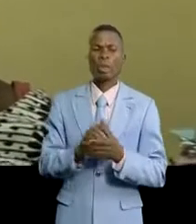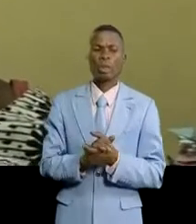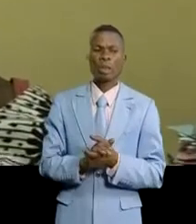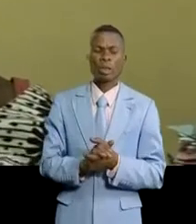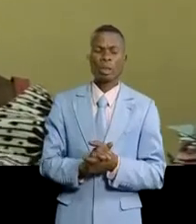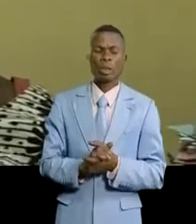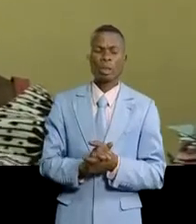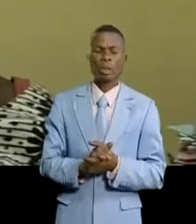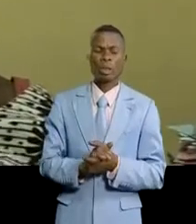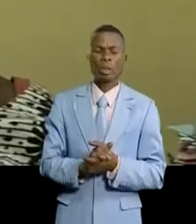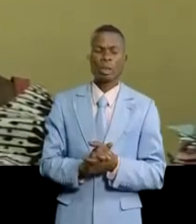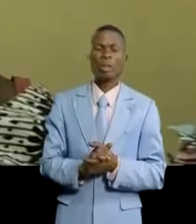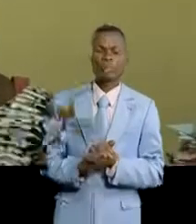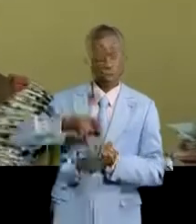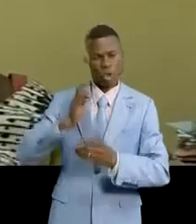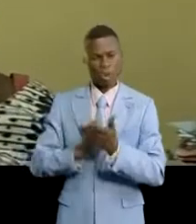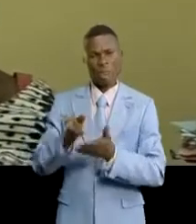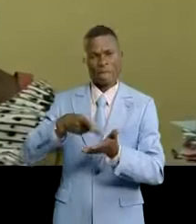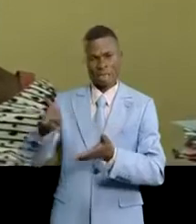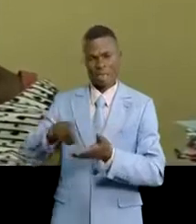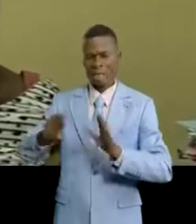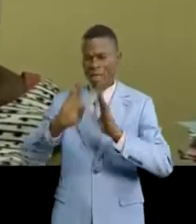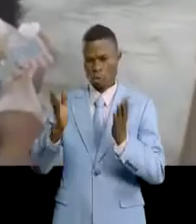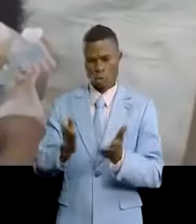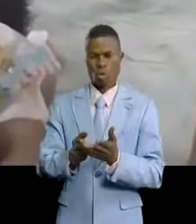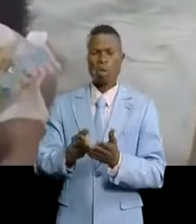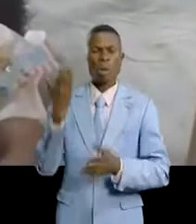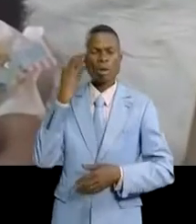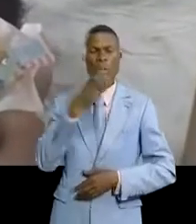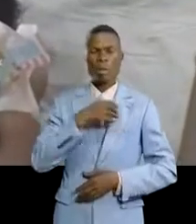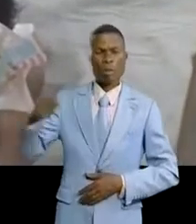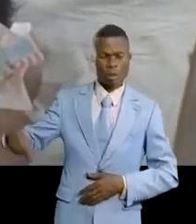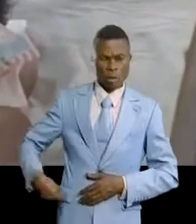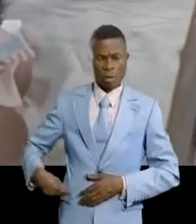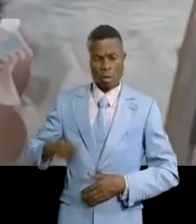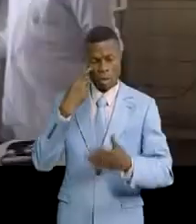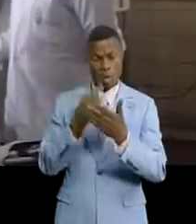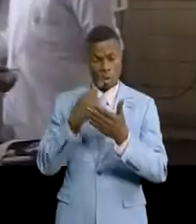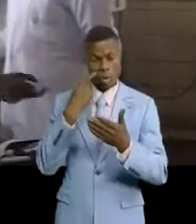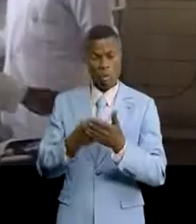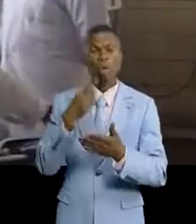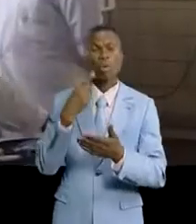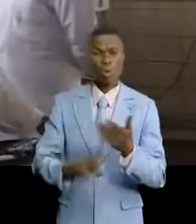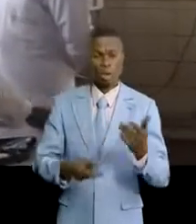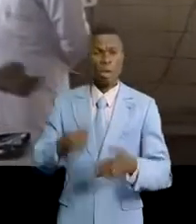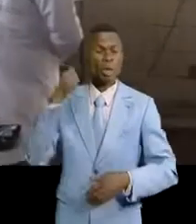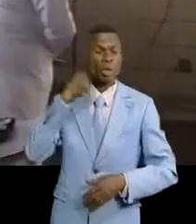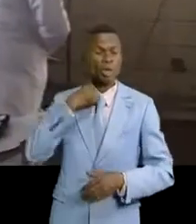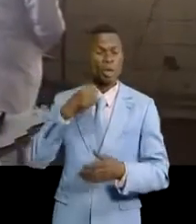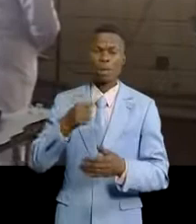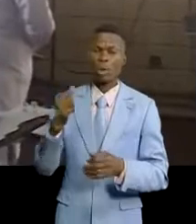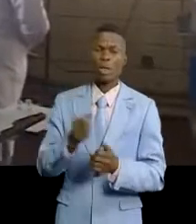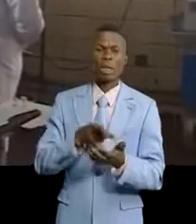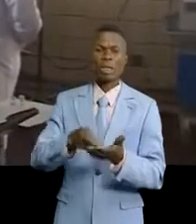justice et le de tous les paramétricaux. Parce que nous avons observé que les médecins qui ne sont pas